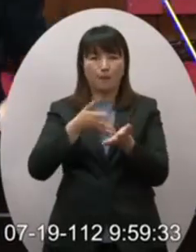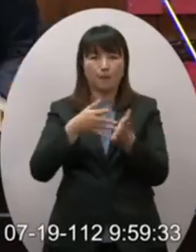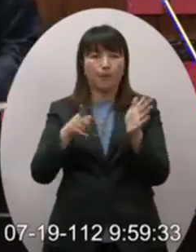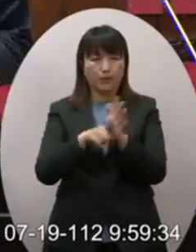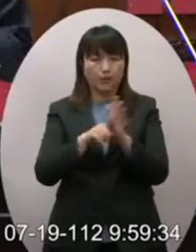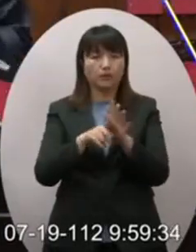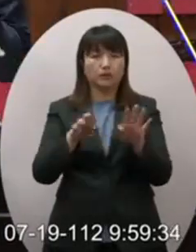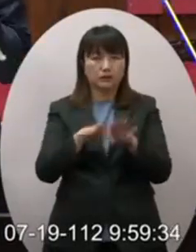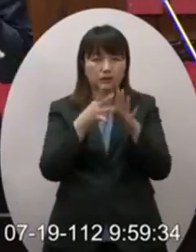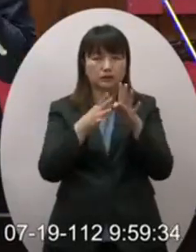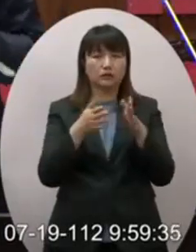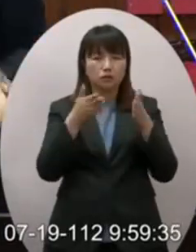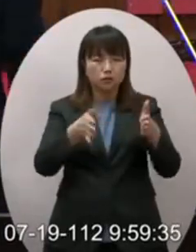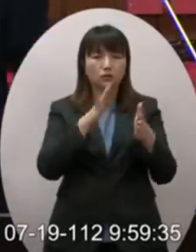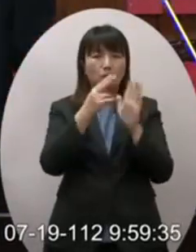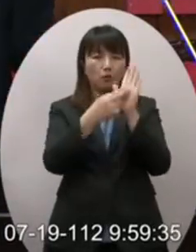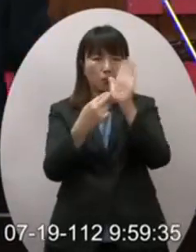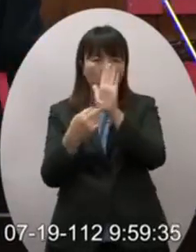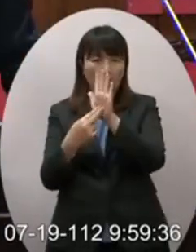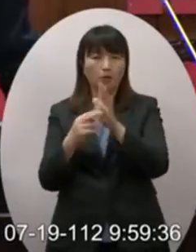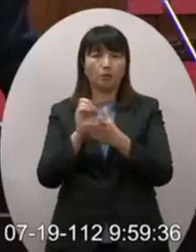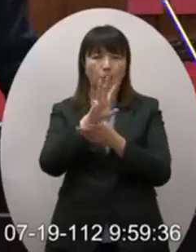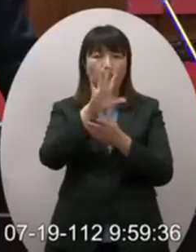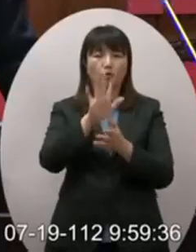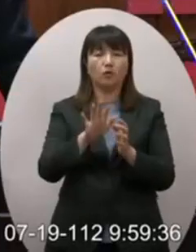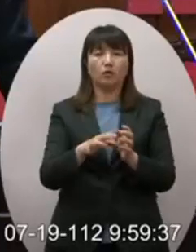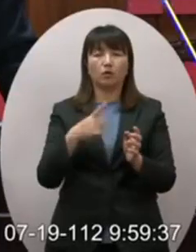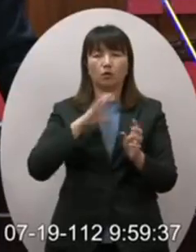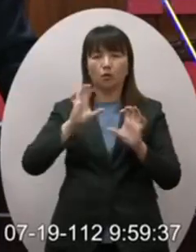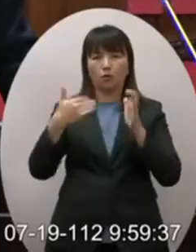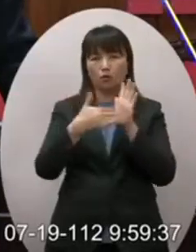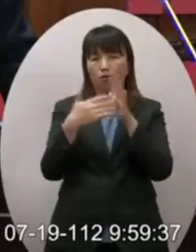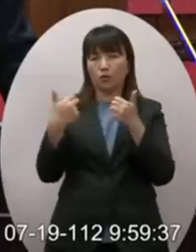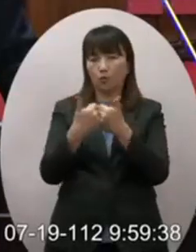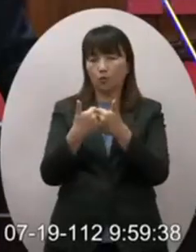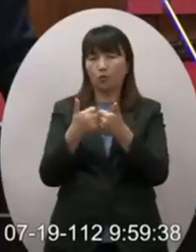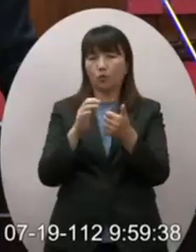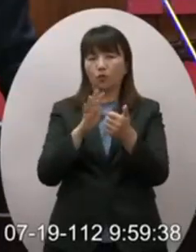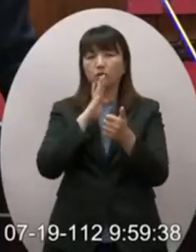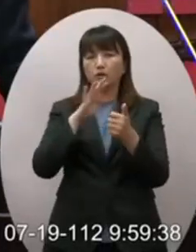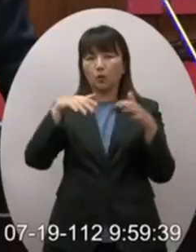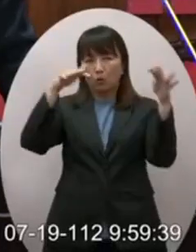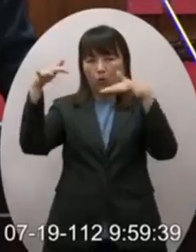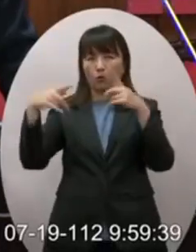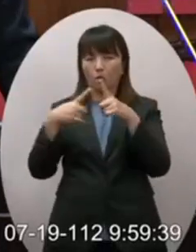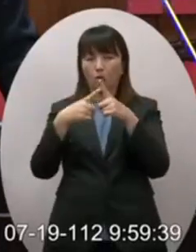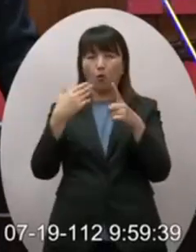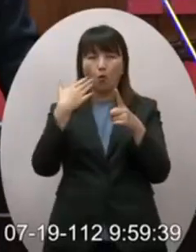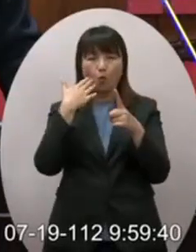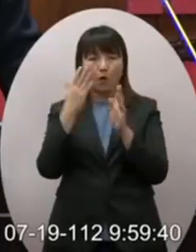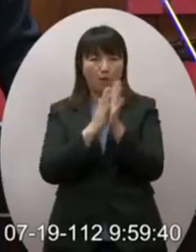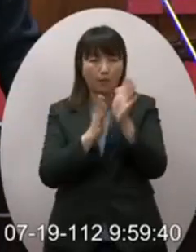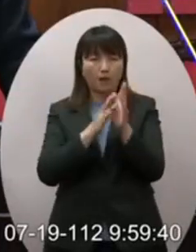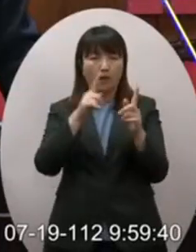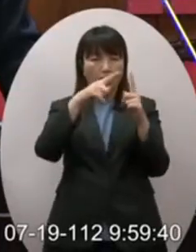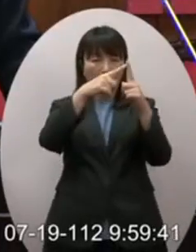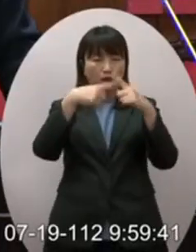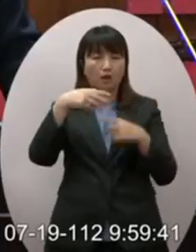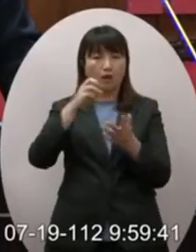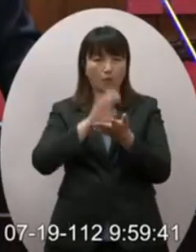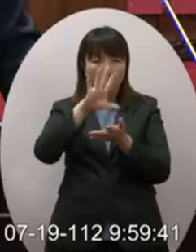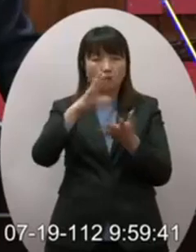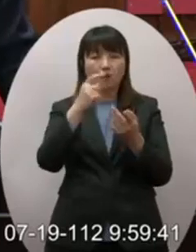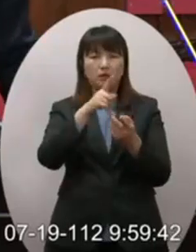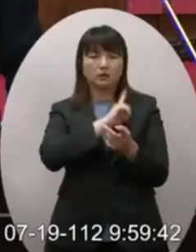報告你們才開始做這一些說明我是國防委員會外交委員會的招委如果不是我們安排你們來報告你們